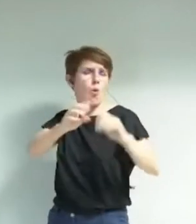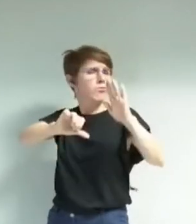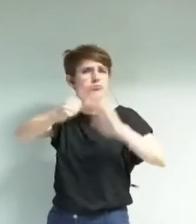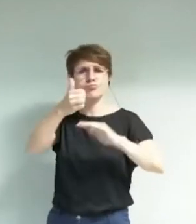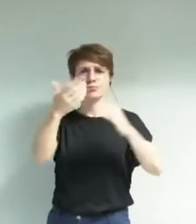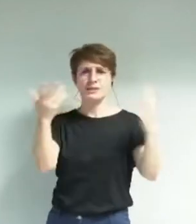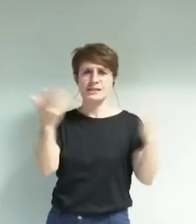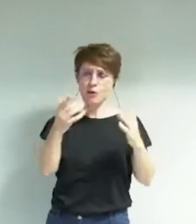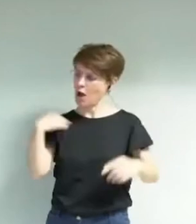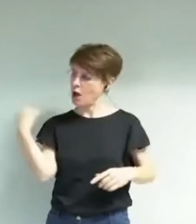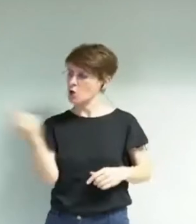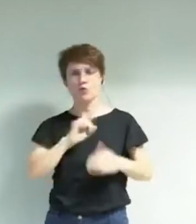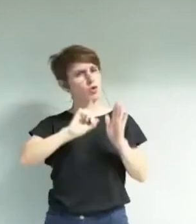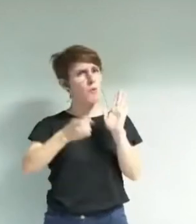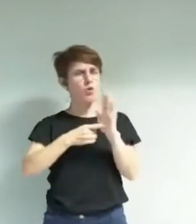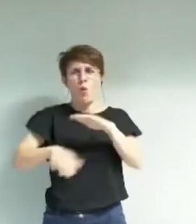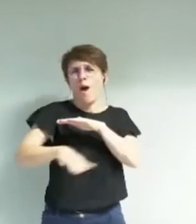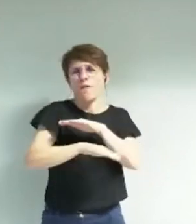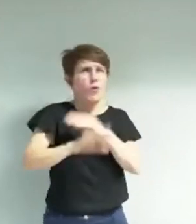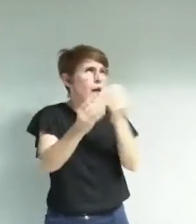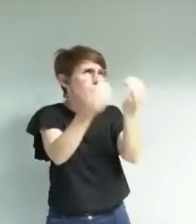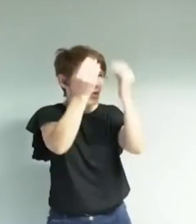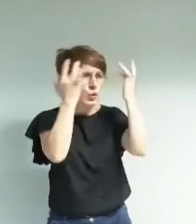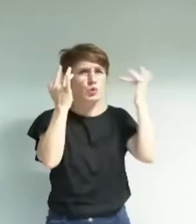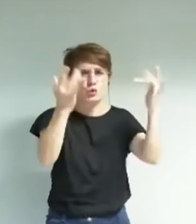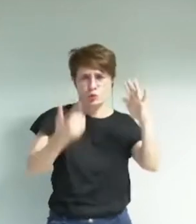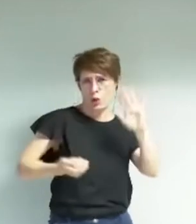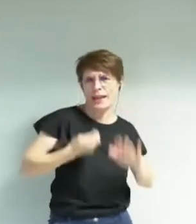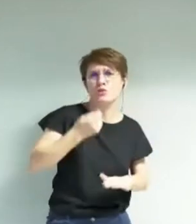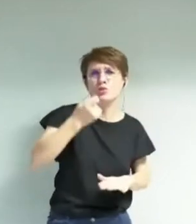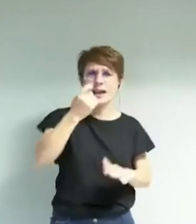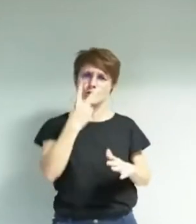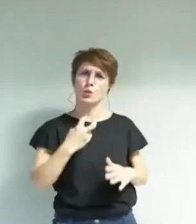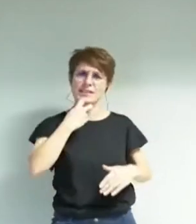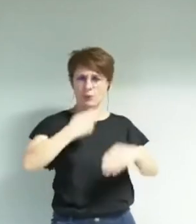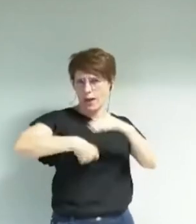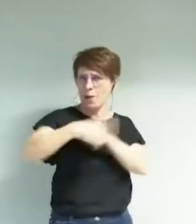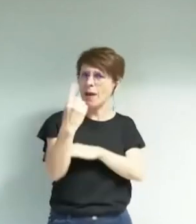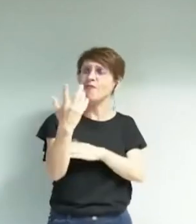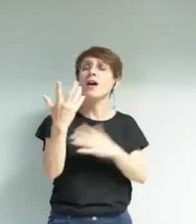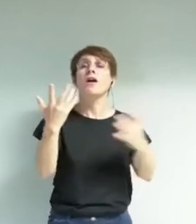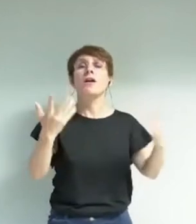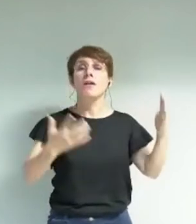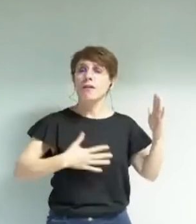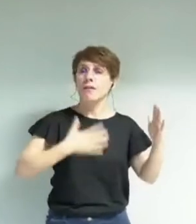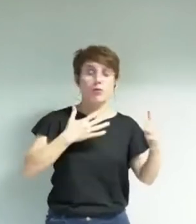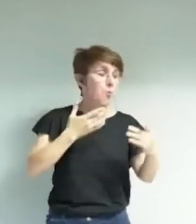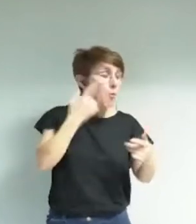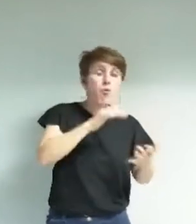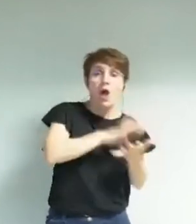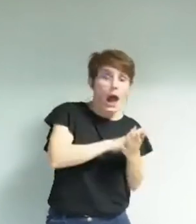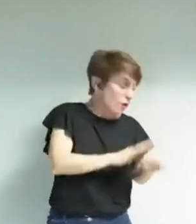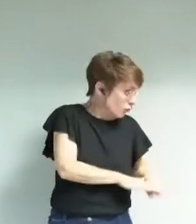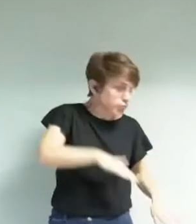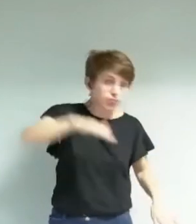d'exercer nos droits fondamentaux à la culture, à l'éducation, à la citoyenneté, quel que soit notre âge, notre condition,